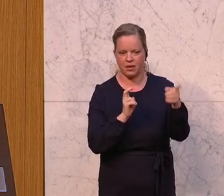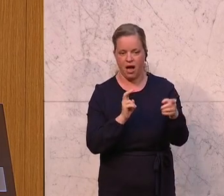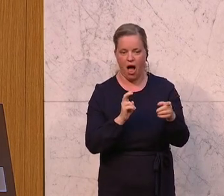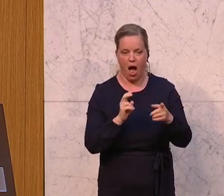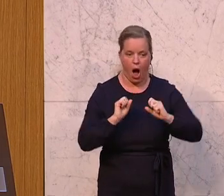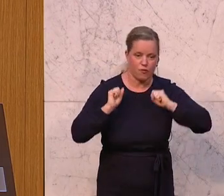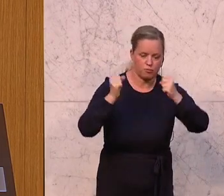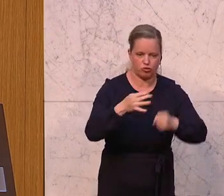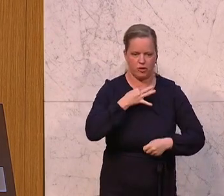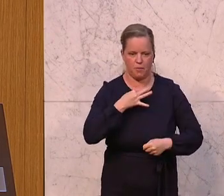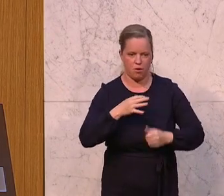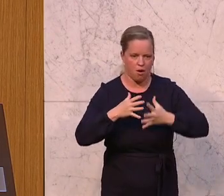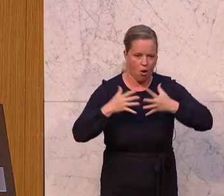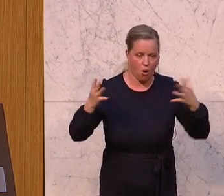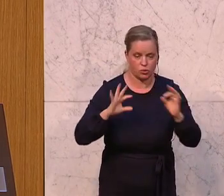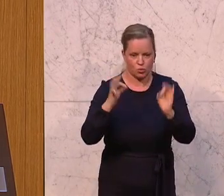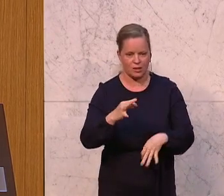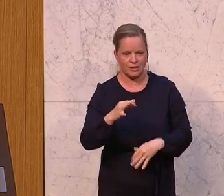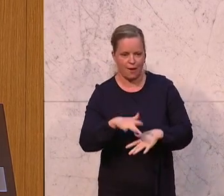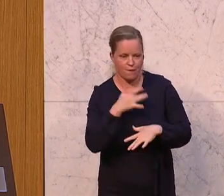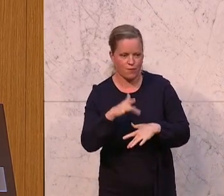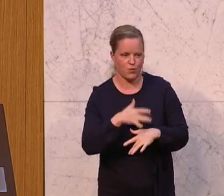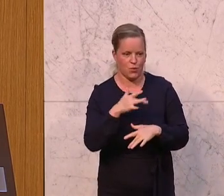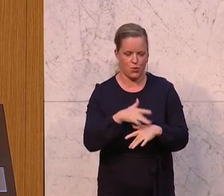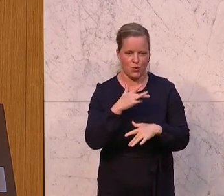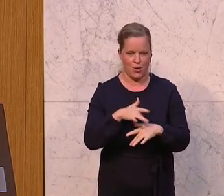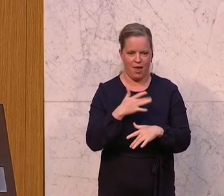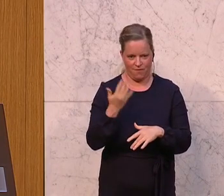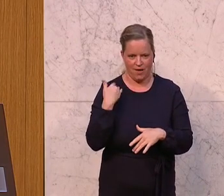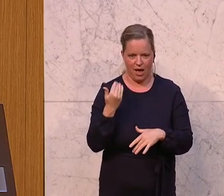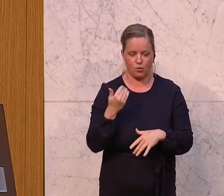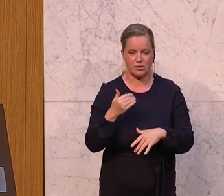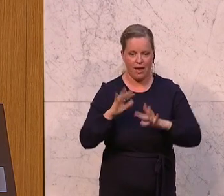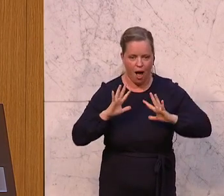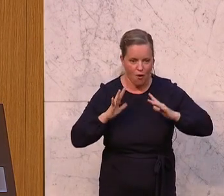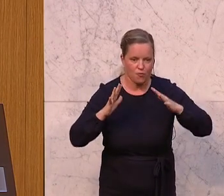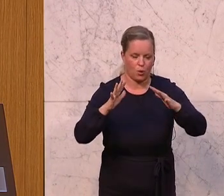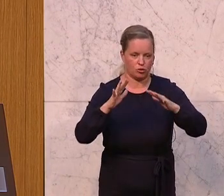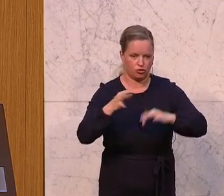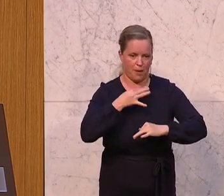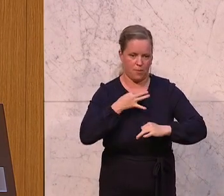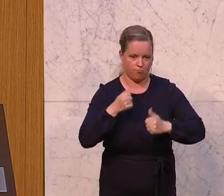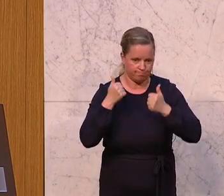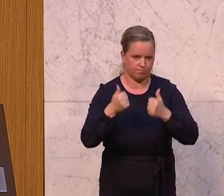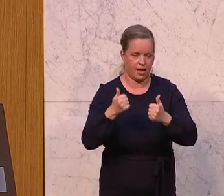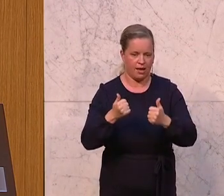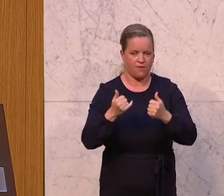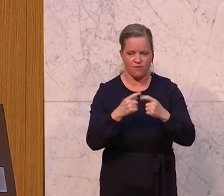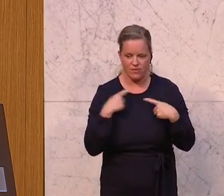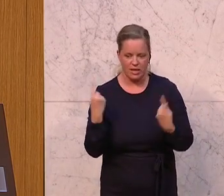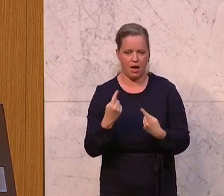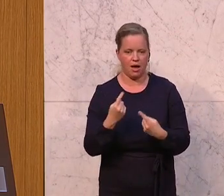riesig. Es war ein gutes Gefühl und diese Aufbruchstimmung hat sich auch bewährt. Denn wir haben definitiv davon